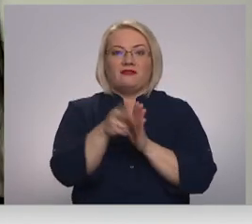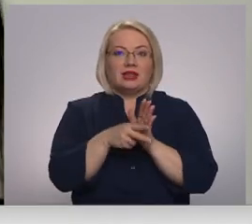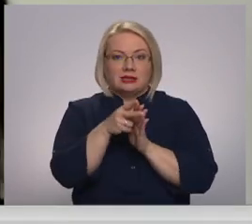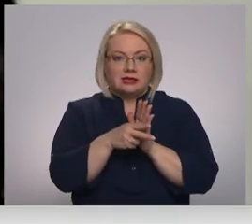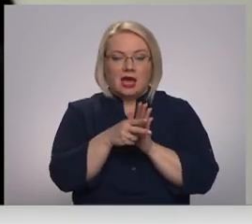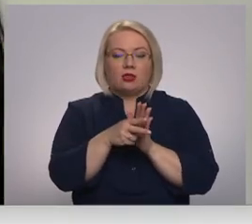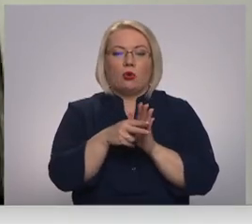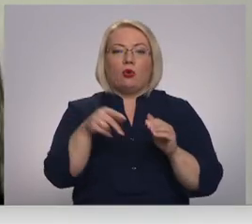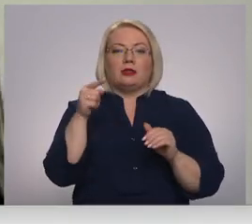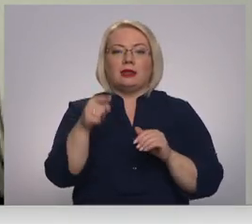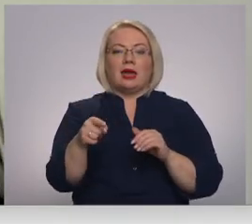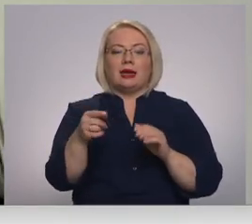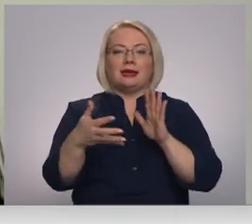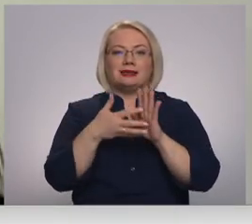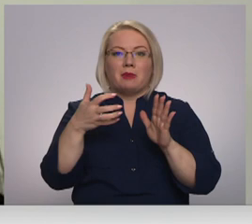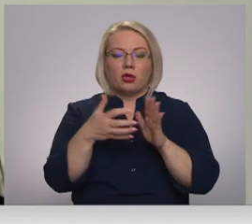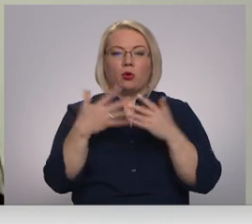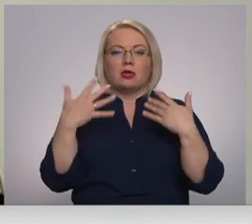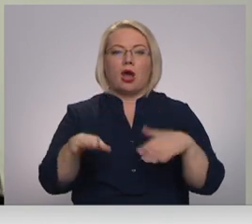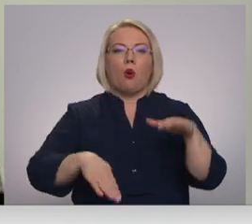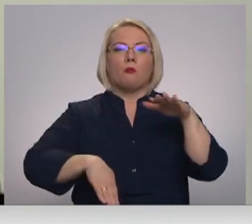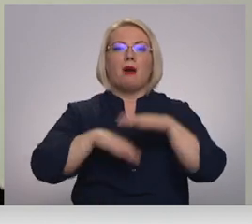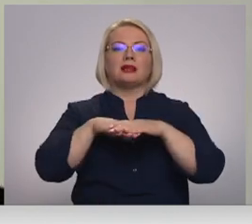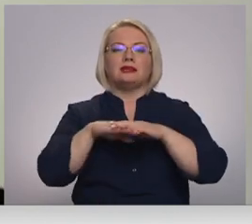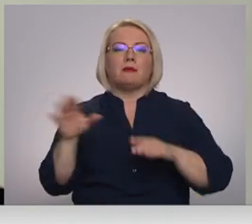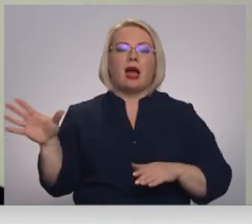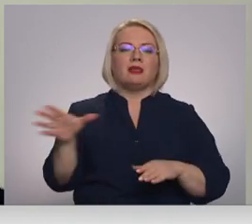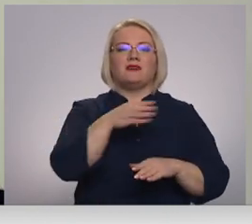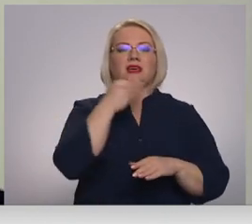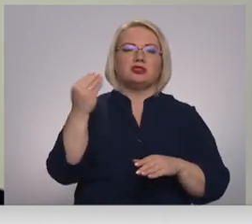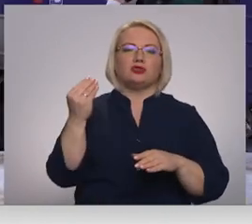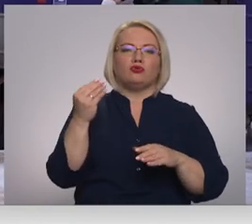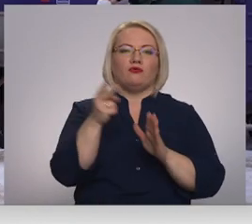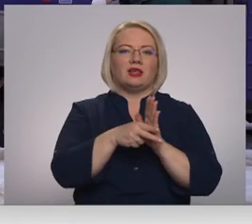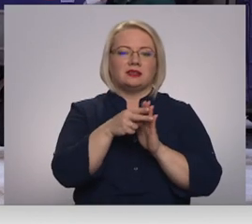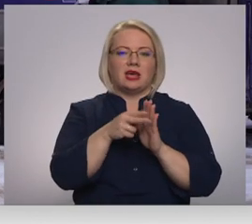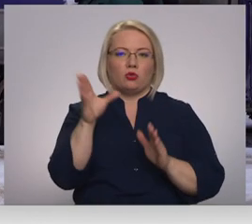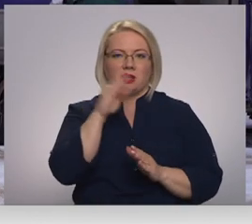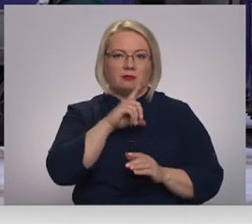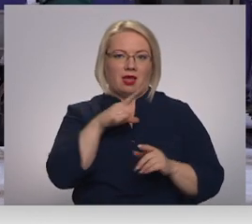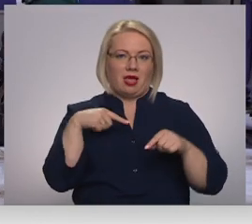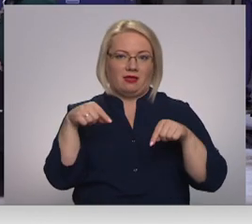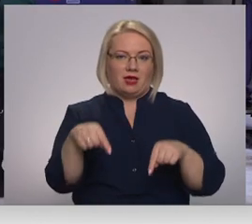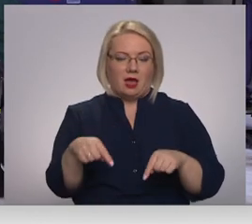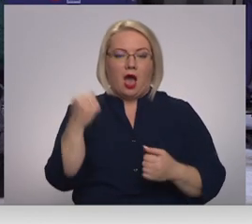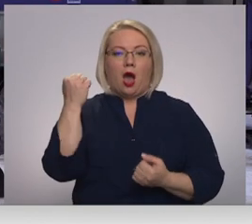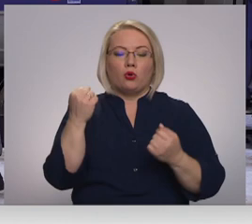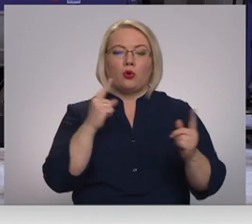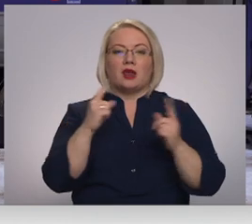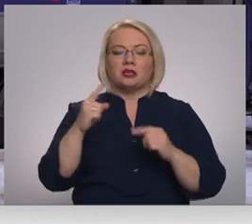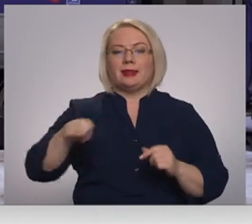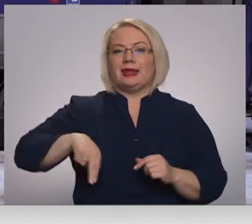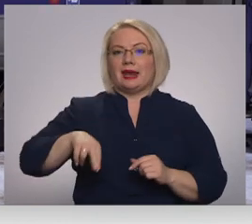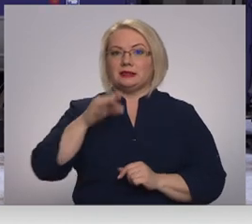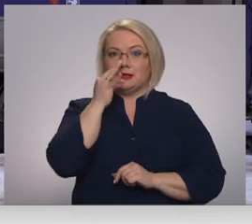tie ir, ka faktiski izmantot jau gan drīz maksimālā visu vilcienu kapacitātu Latvijā. Autotransporta direkcijā Reteivē